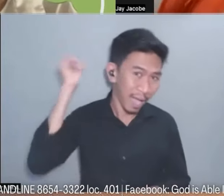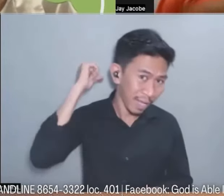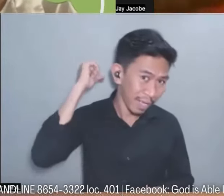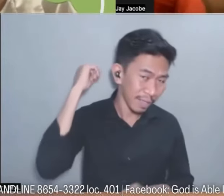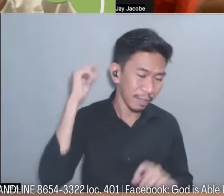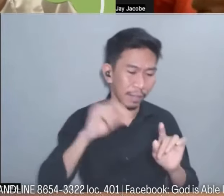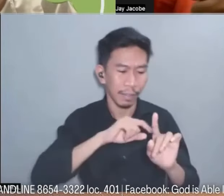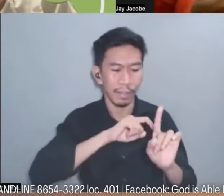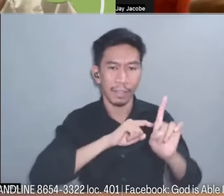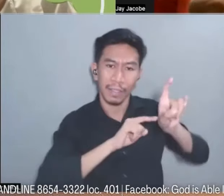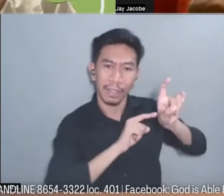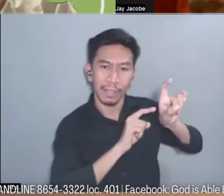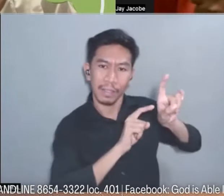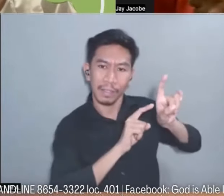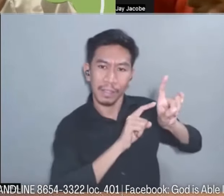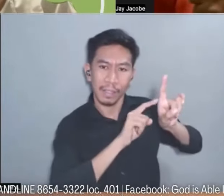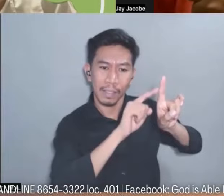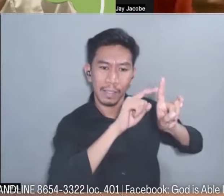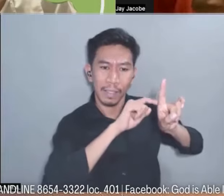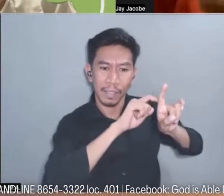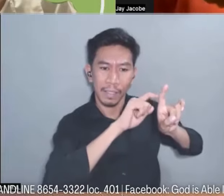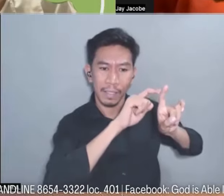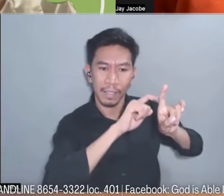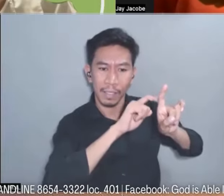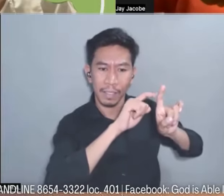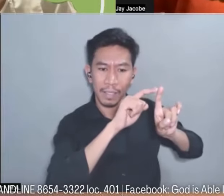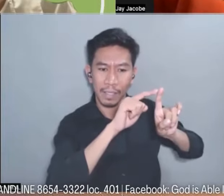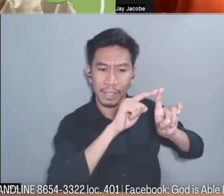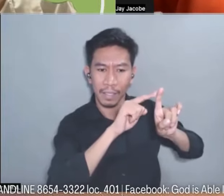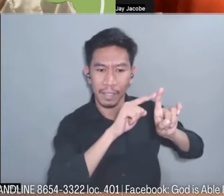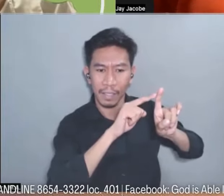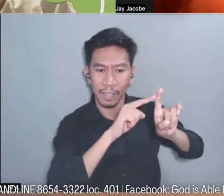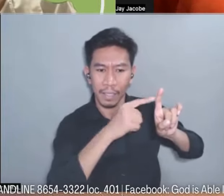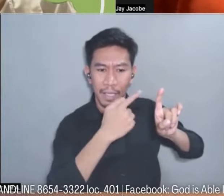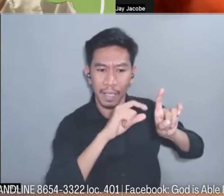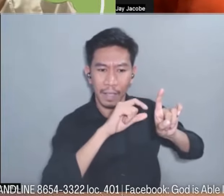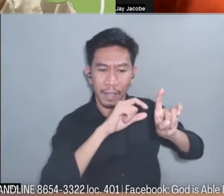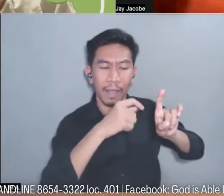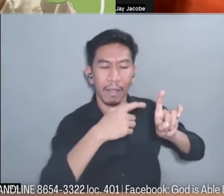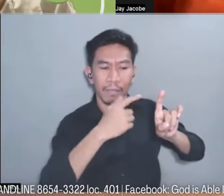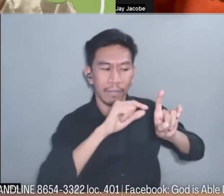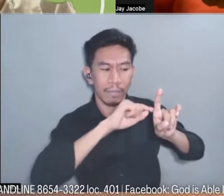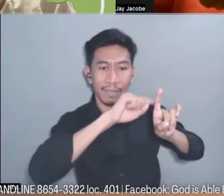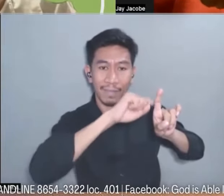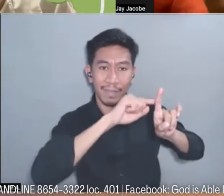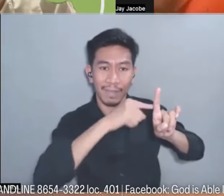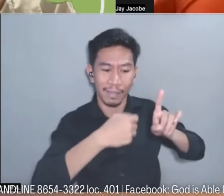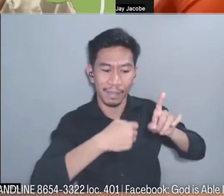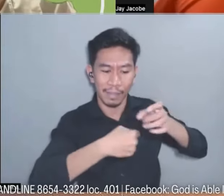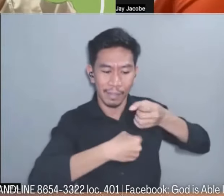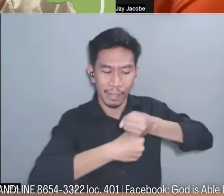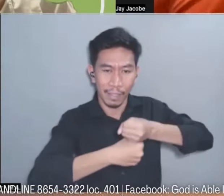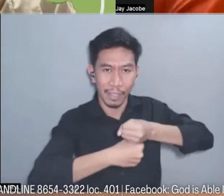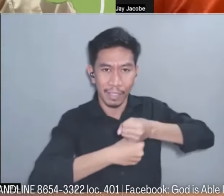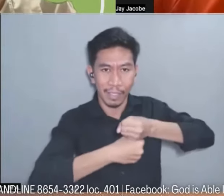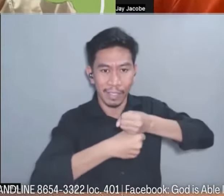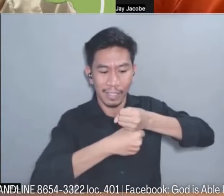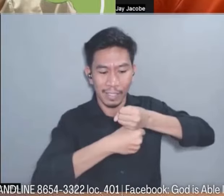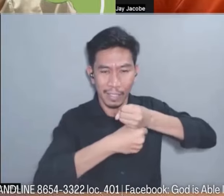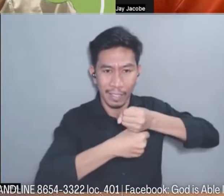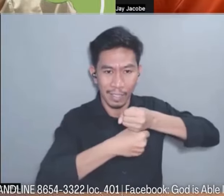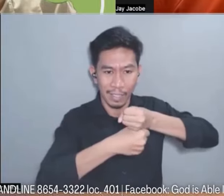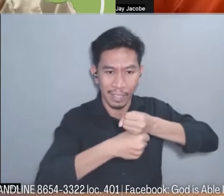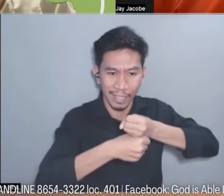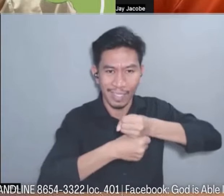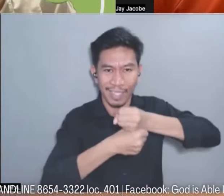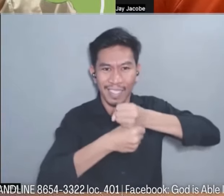yung yung yung yung spinal column ko rao nagdidikit na yung sa lower part kaya yung yung part lower